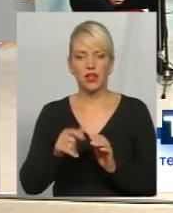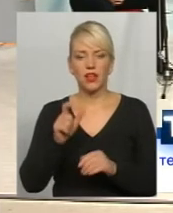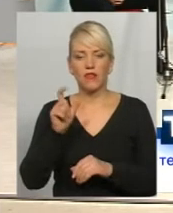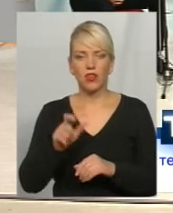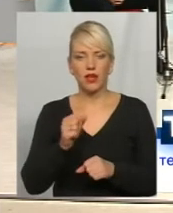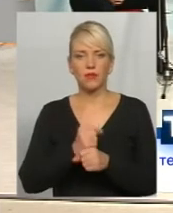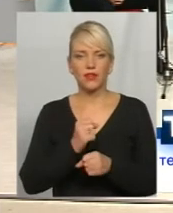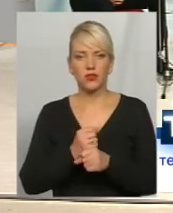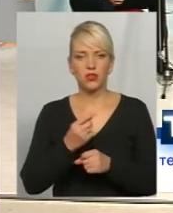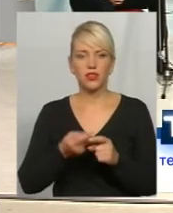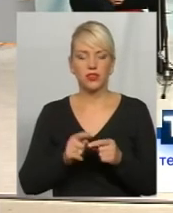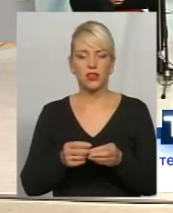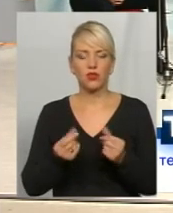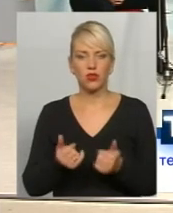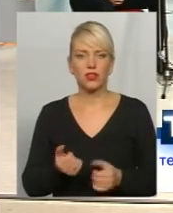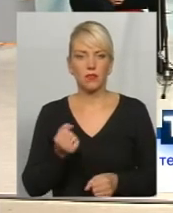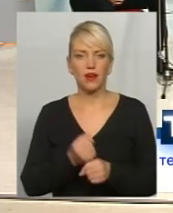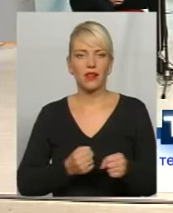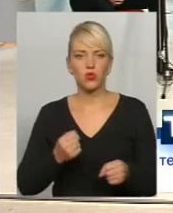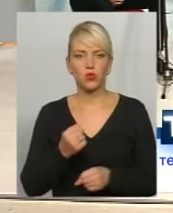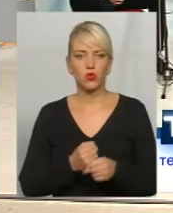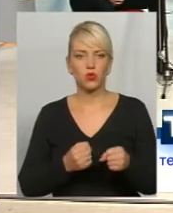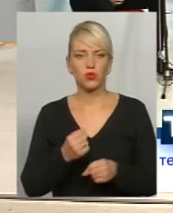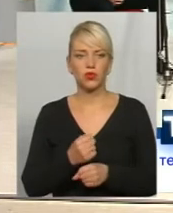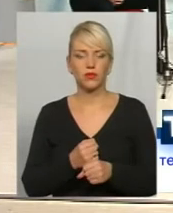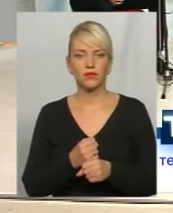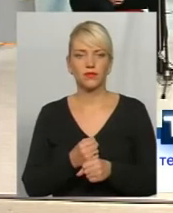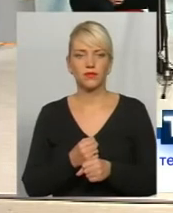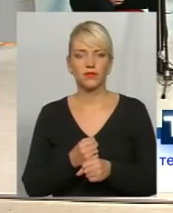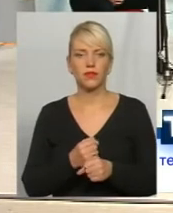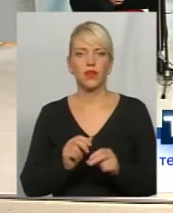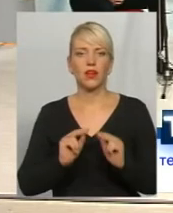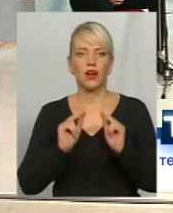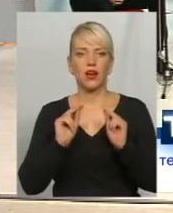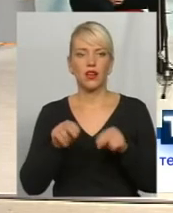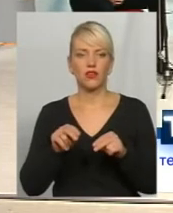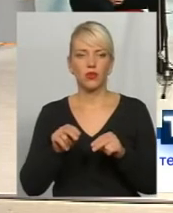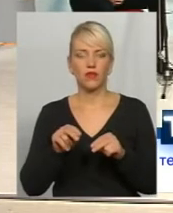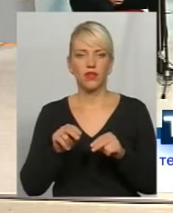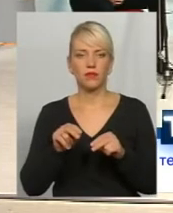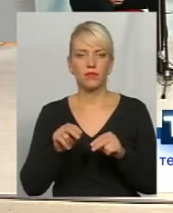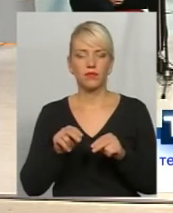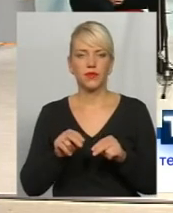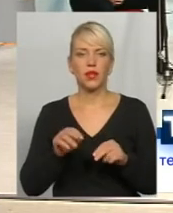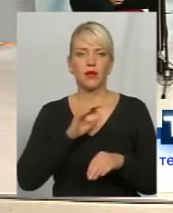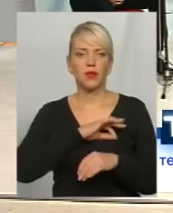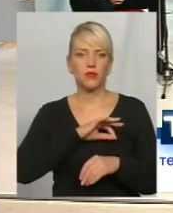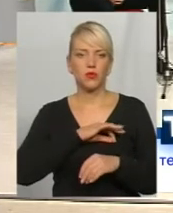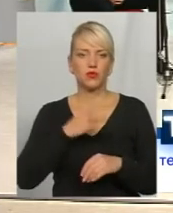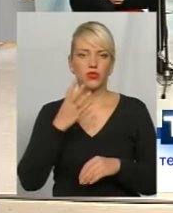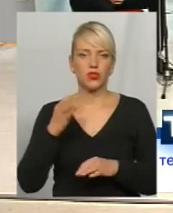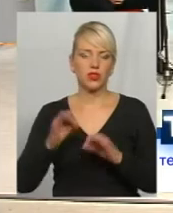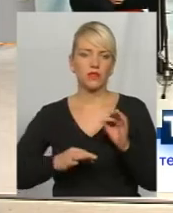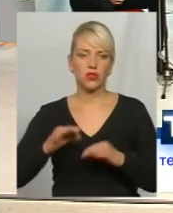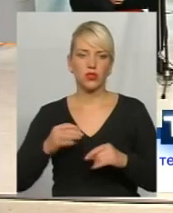їхні кошти працюють ще гарантованим прибутком 4%,